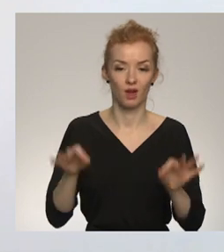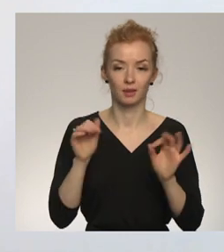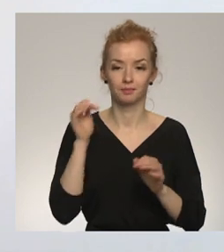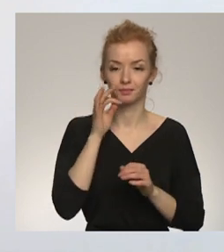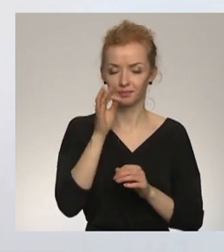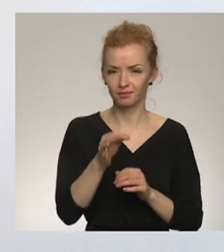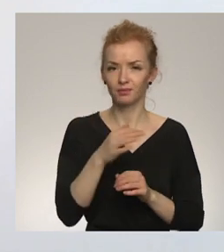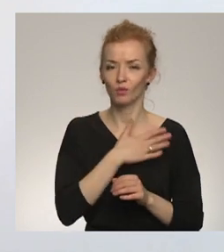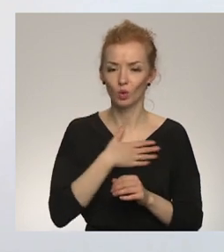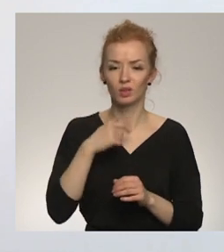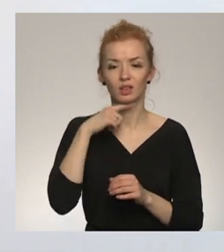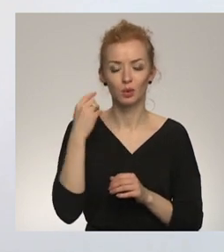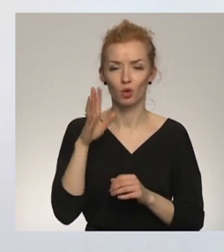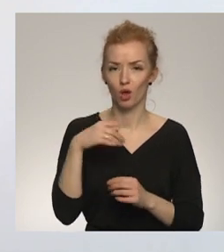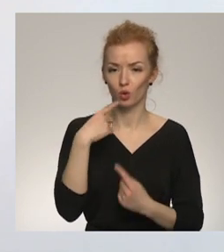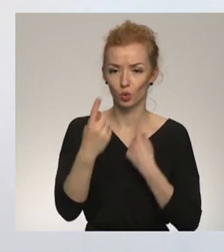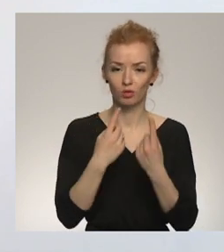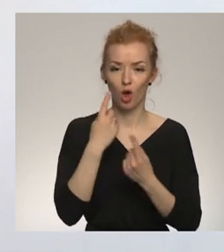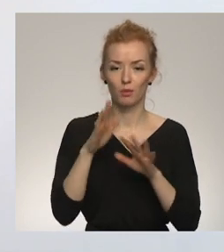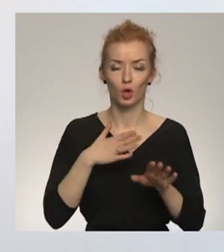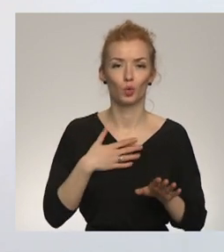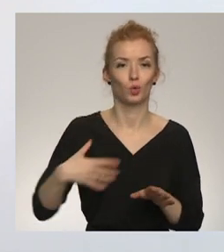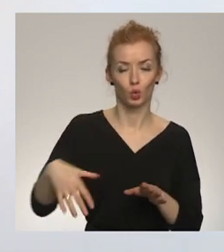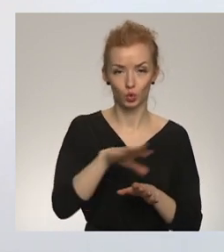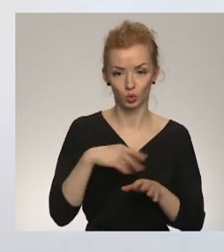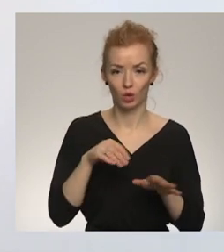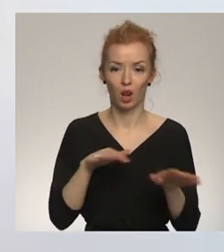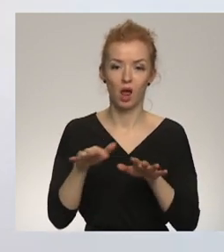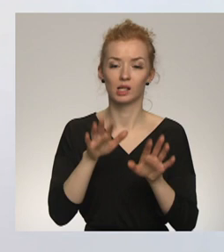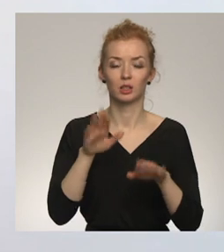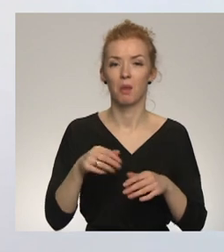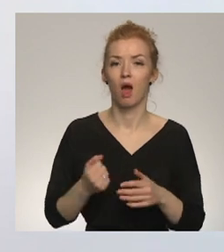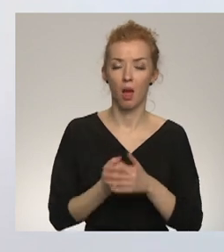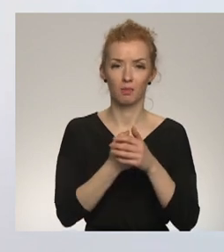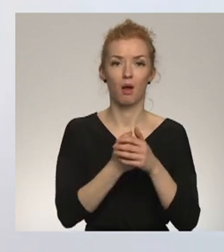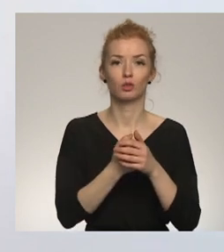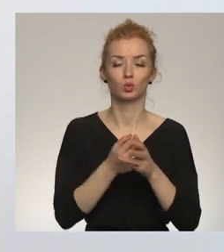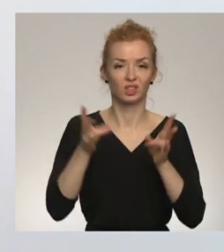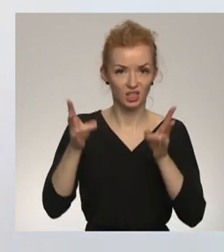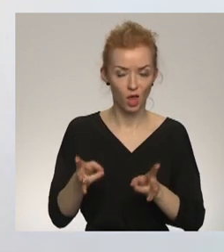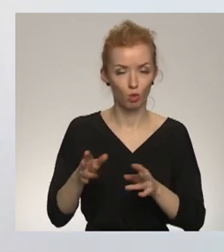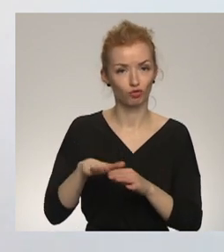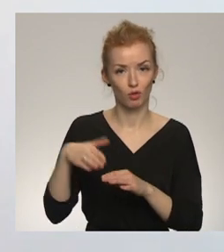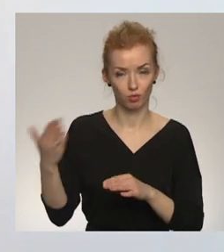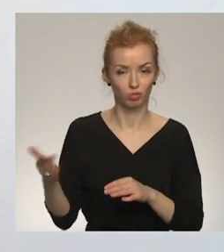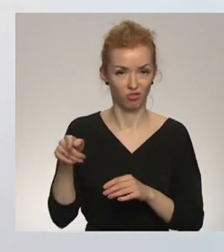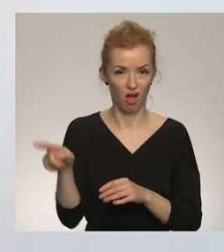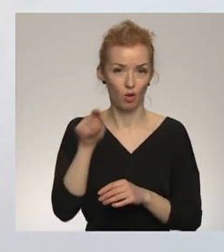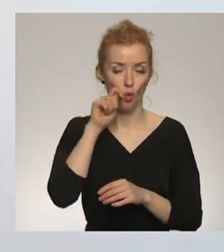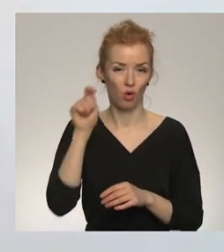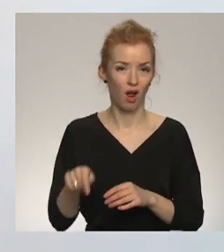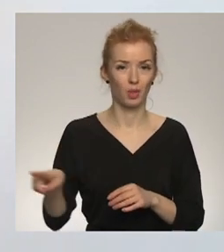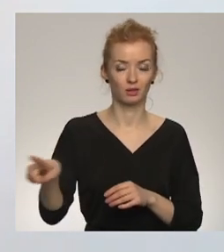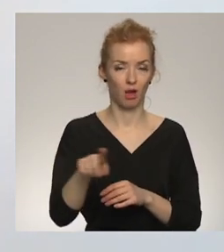ļoti gribētu, lai arī runājot par mūsu reakciju, par atbalstu cietušajai pusē, un tā ir Ukrainas